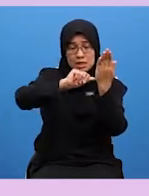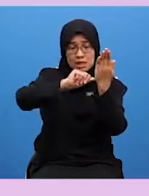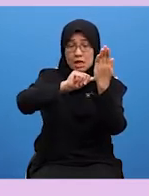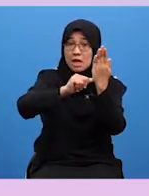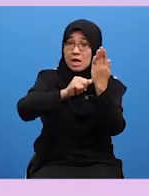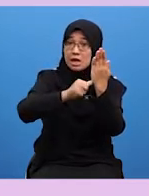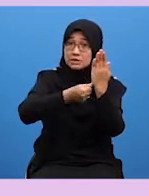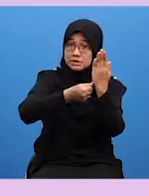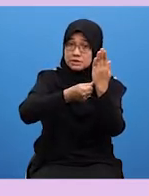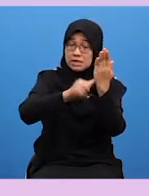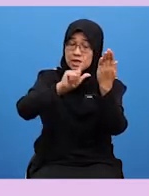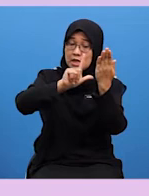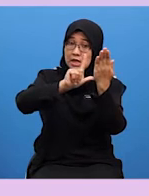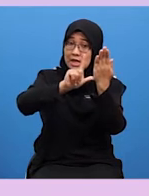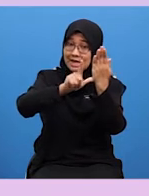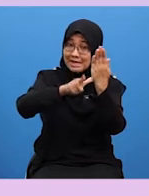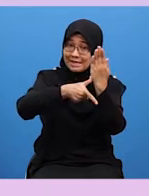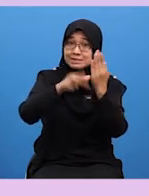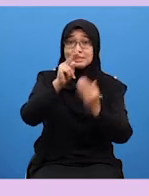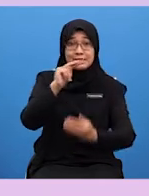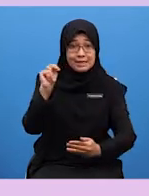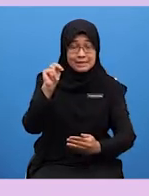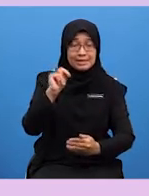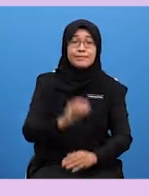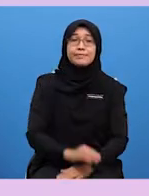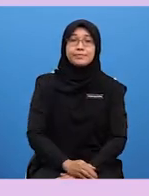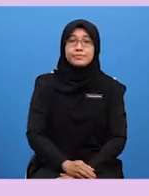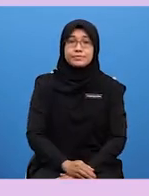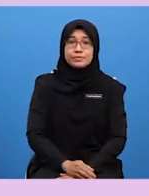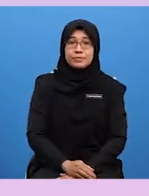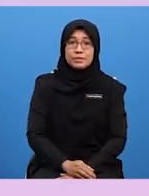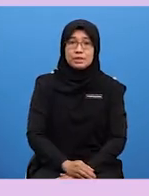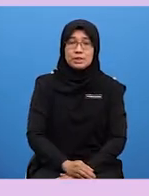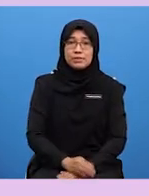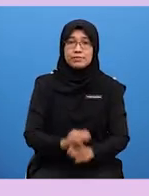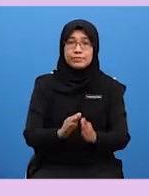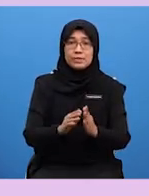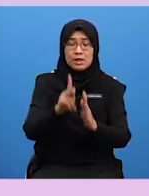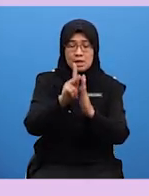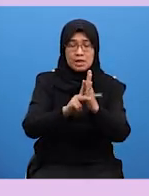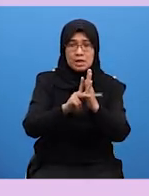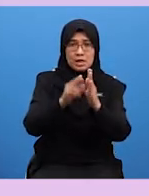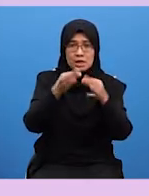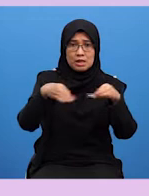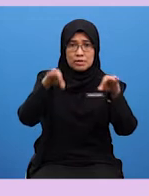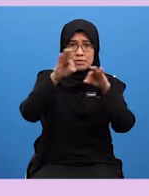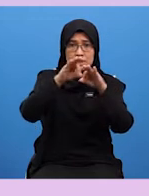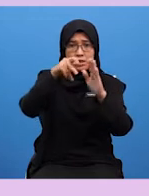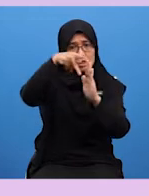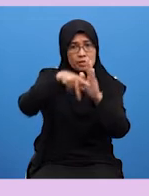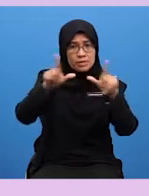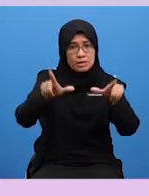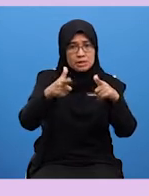tak boleh ciplak dan sebagainya Jadi saya terangkan di sini ya Kepentingan projek merupakan kepentingan pelaksanaan hasil